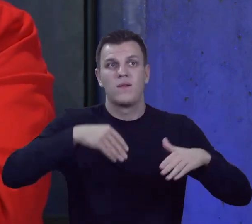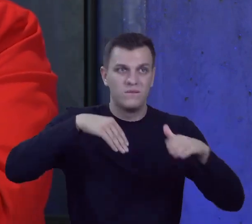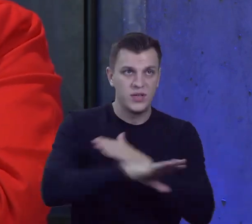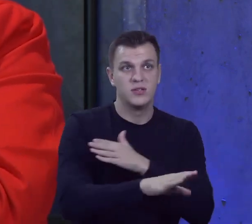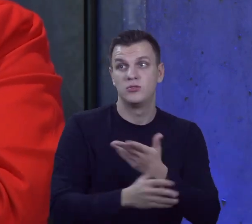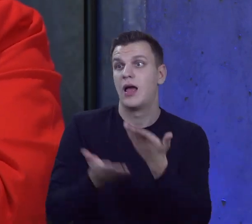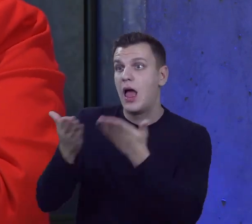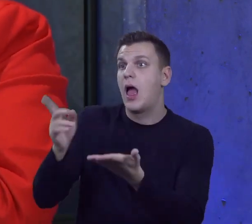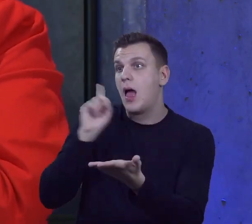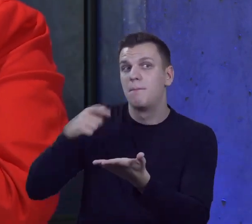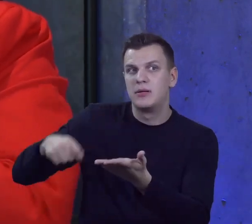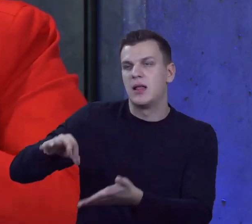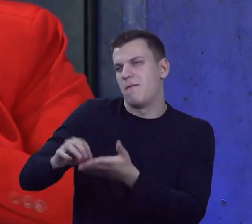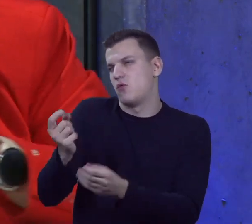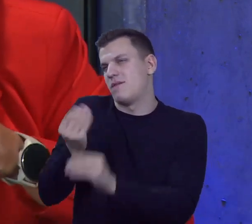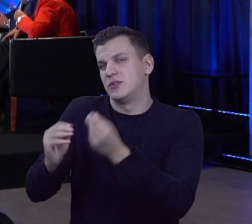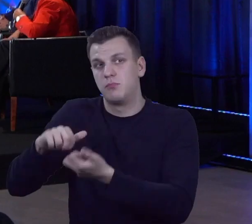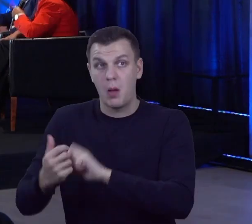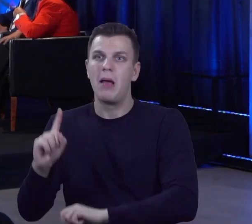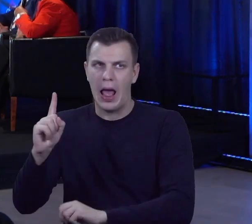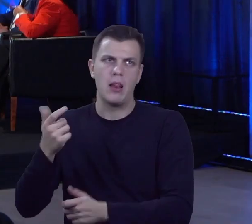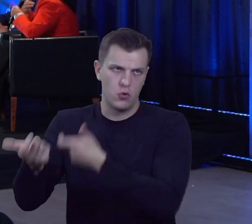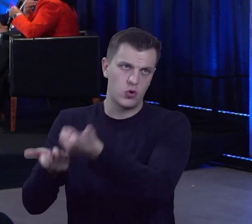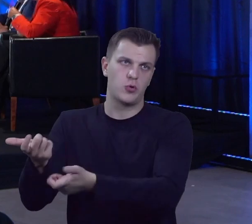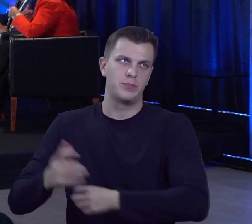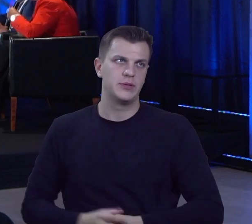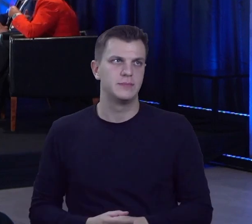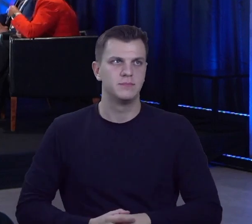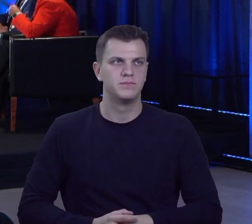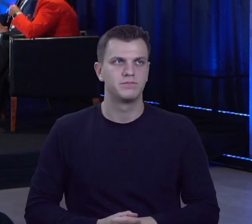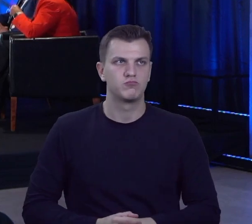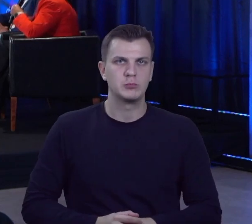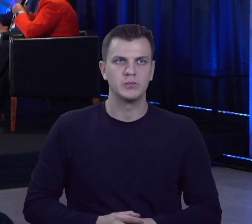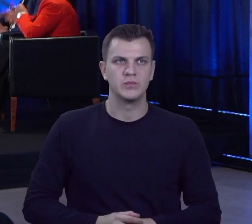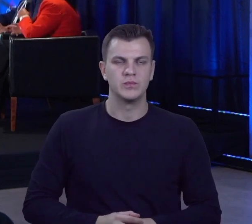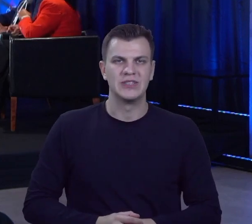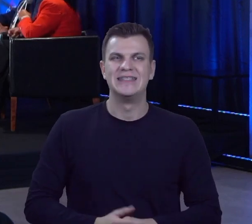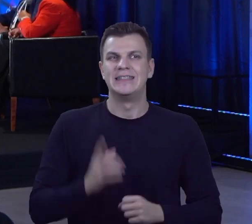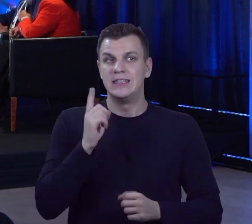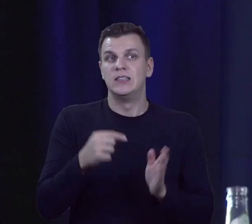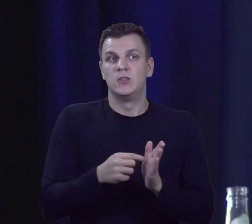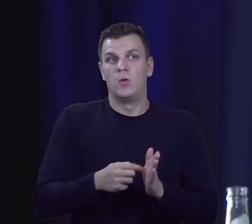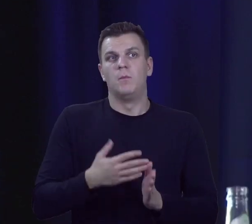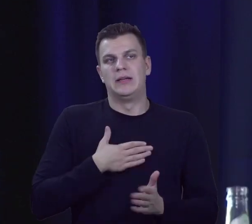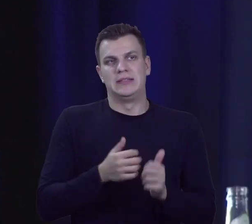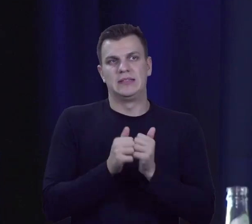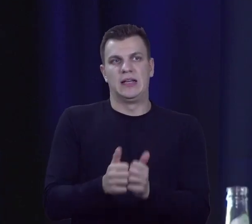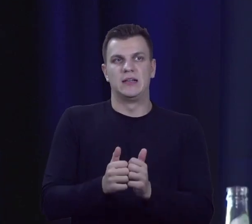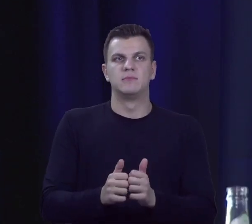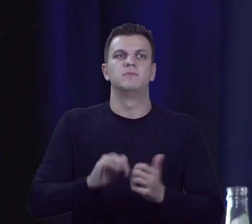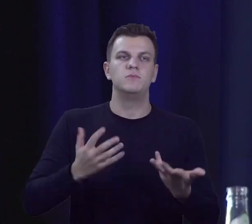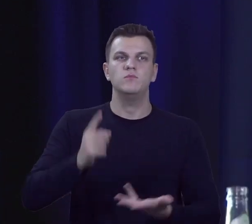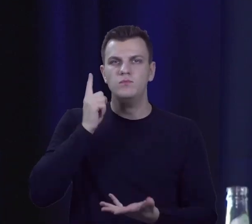prezydentowi trochę trudniej, ale mimo wszystko to robi. Natomiast to jest taka nasza rola. Poza tym, że musimy się uzbroić na